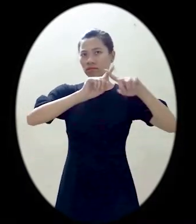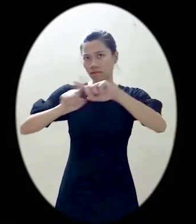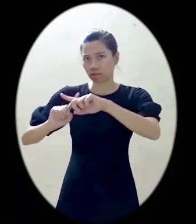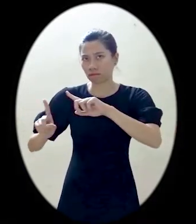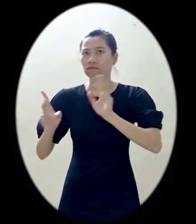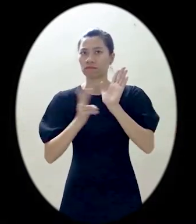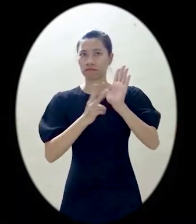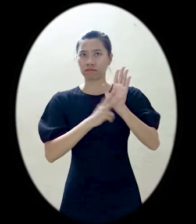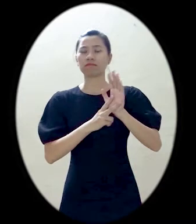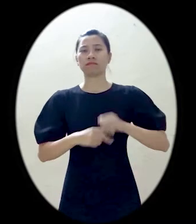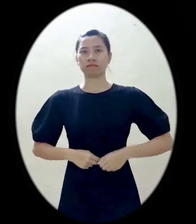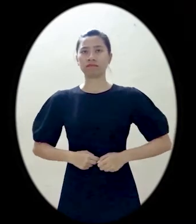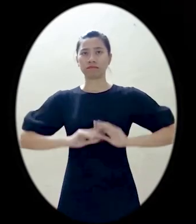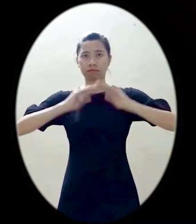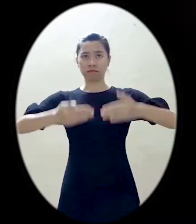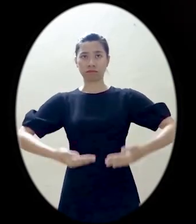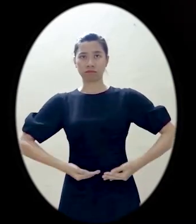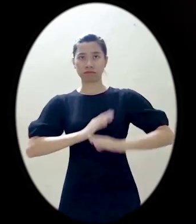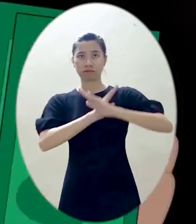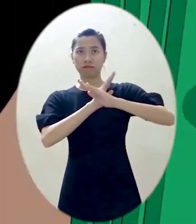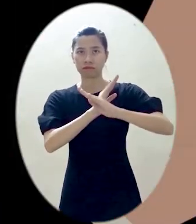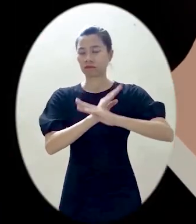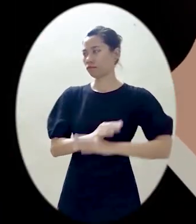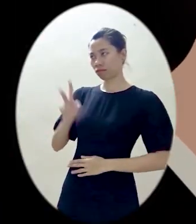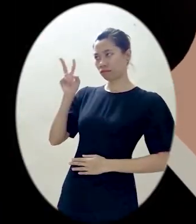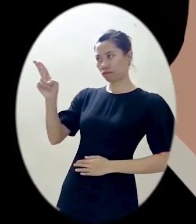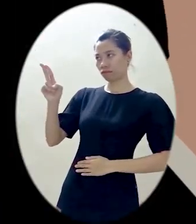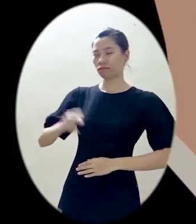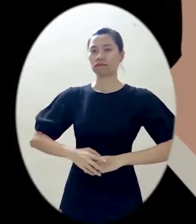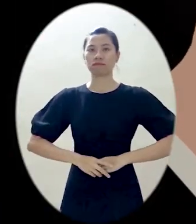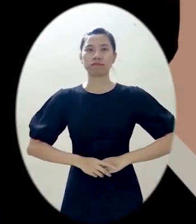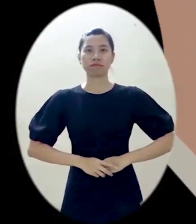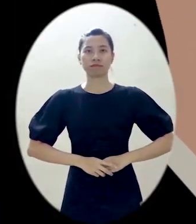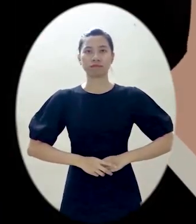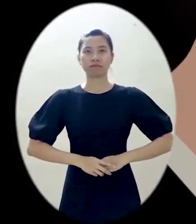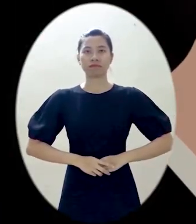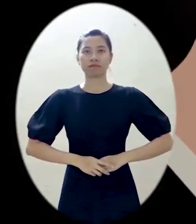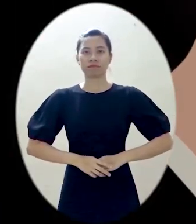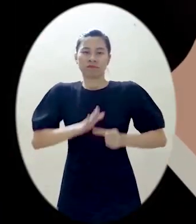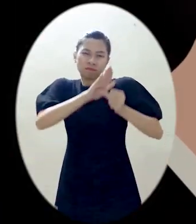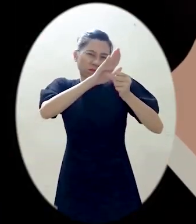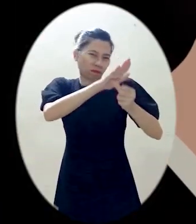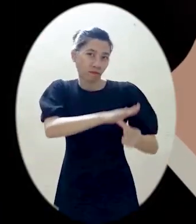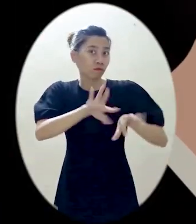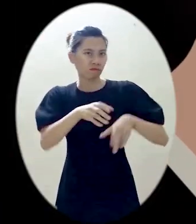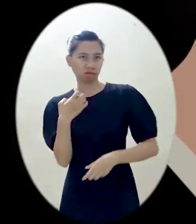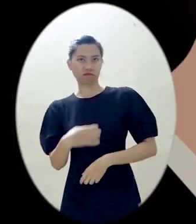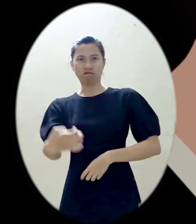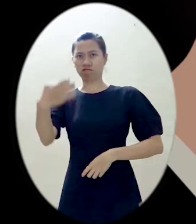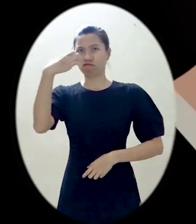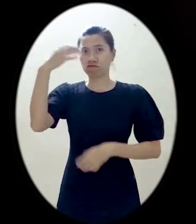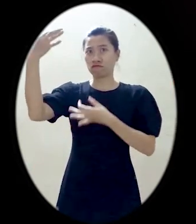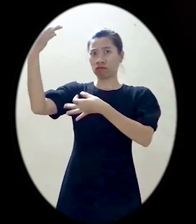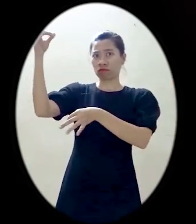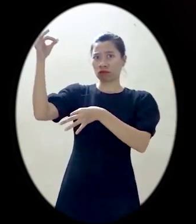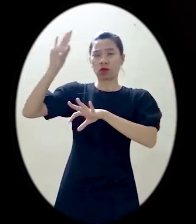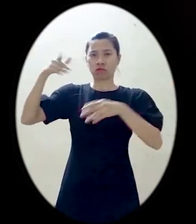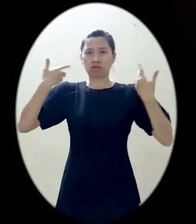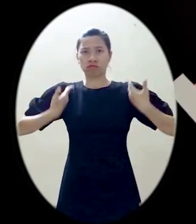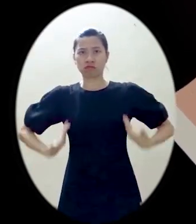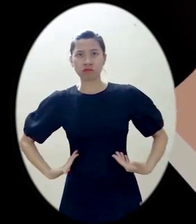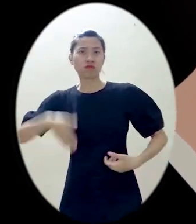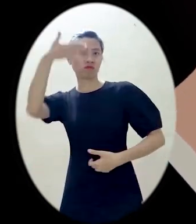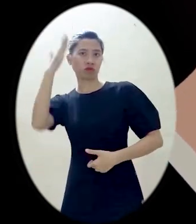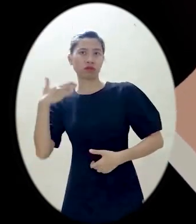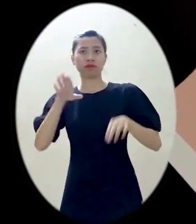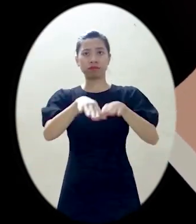Các hành vi khác như không cho người khác dùng biện pháp tránh thai mà họ mong muốn Ép buộc hay lừa đảo người khác làm mại dâm, buôn bán phụ